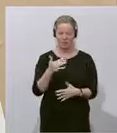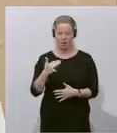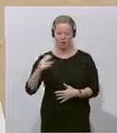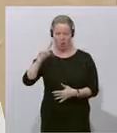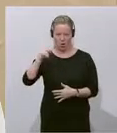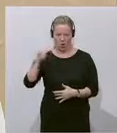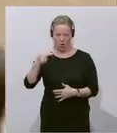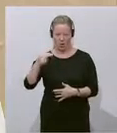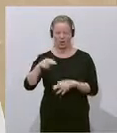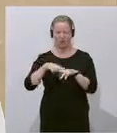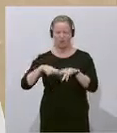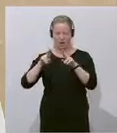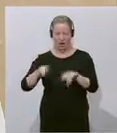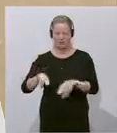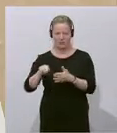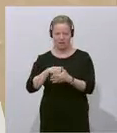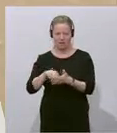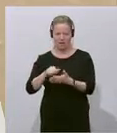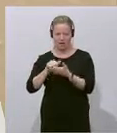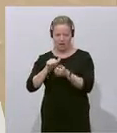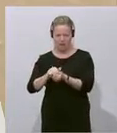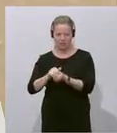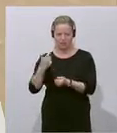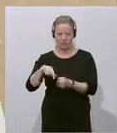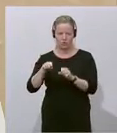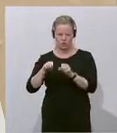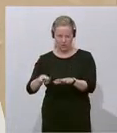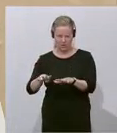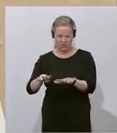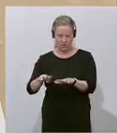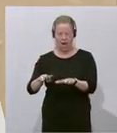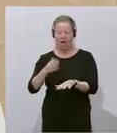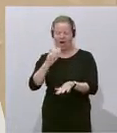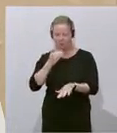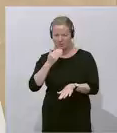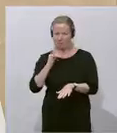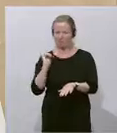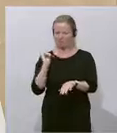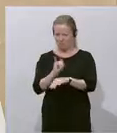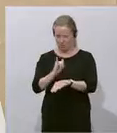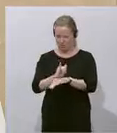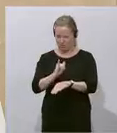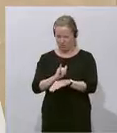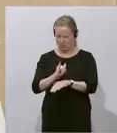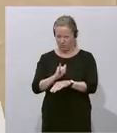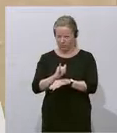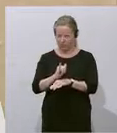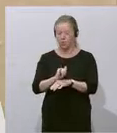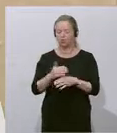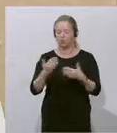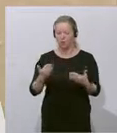Nationalratswahlkampf 2019 vorsätzlich zu ignorieren und damit